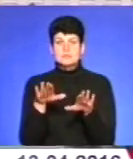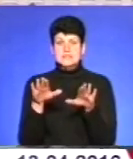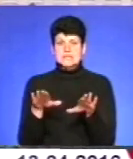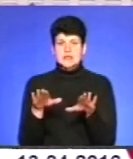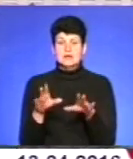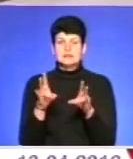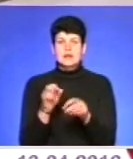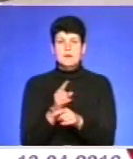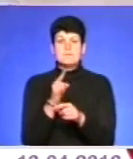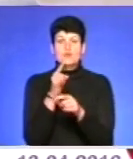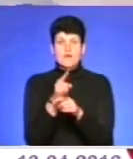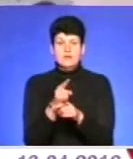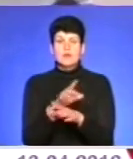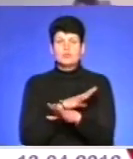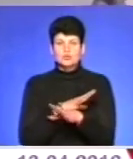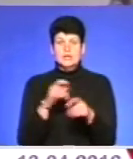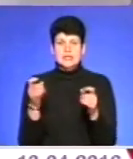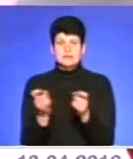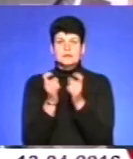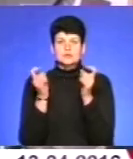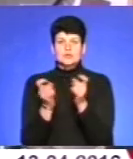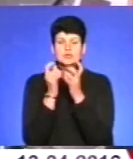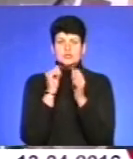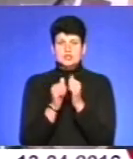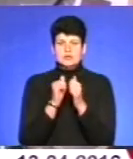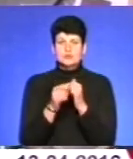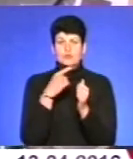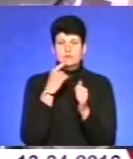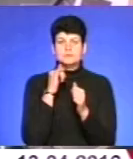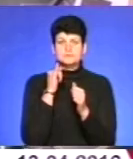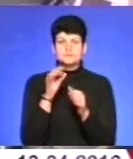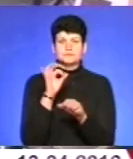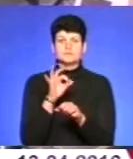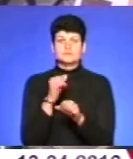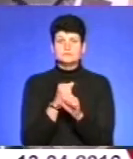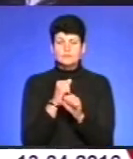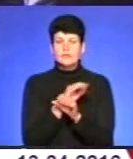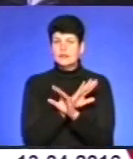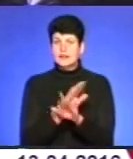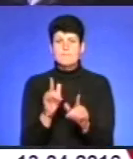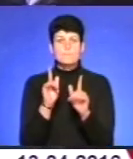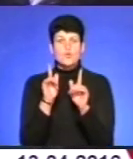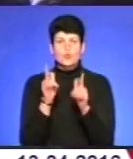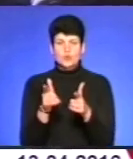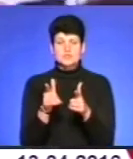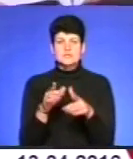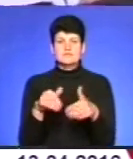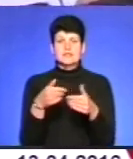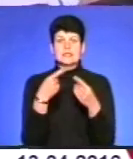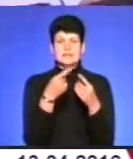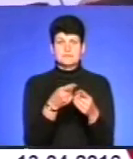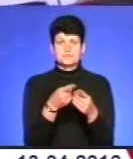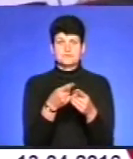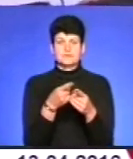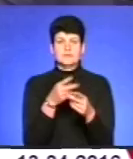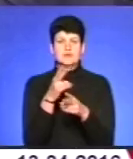обійшлось і без конфліктів. Часто тернополяни нарікають на роботу патрульних і не погоджуються із висунутими їм претензіями.